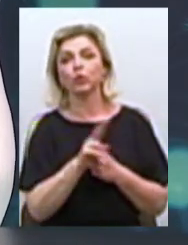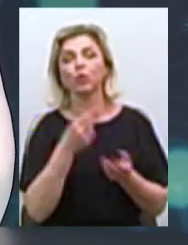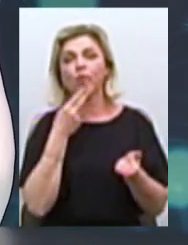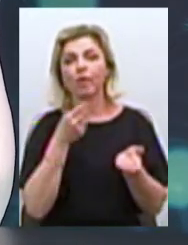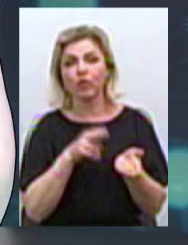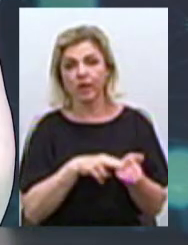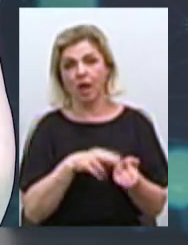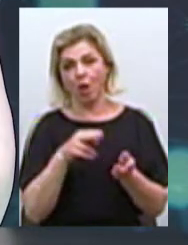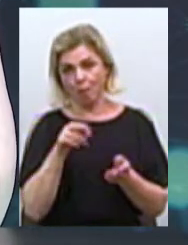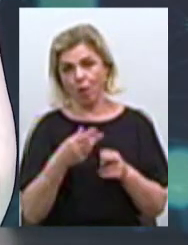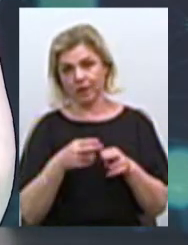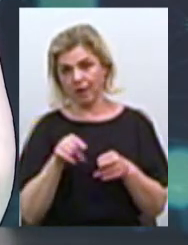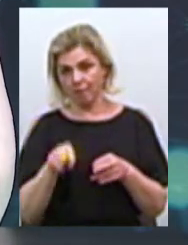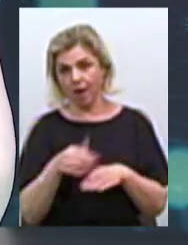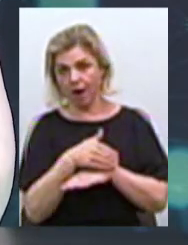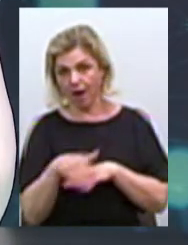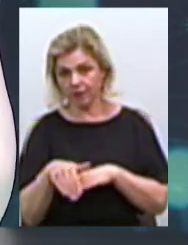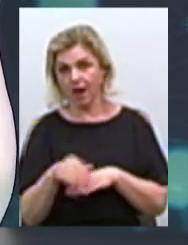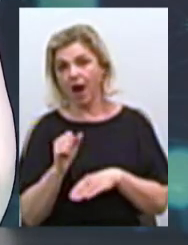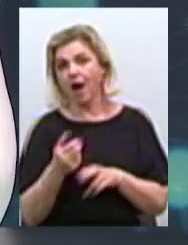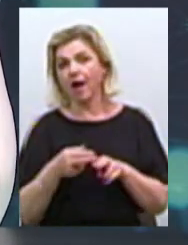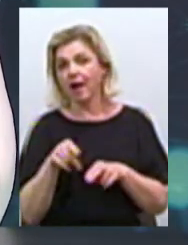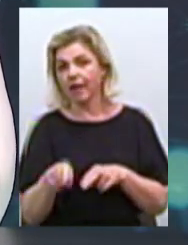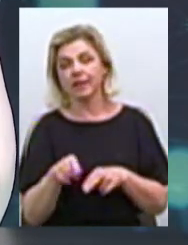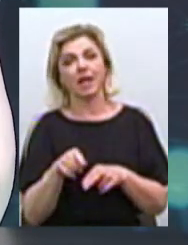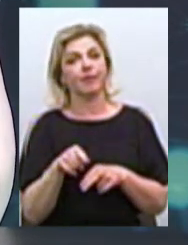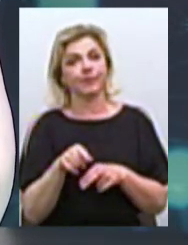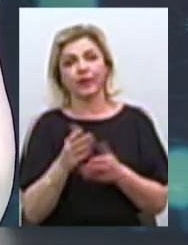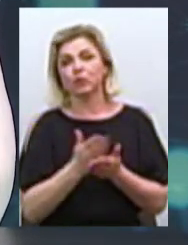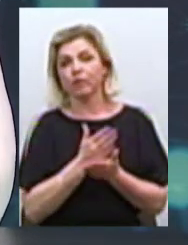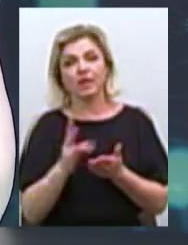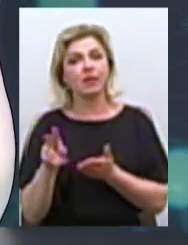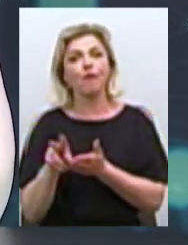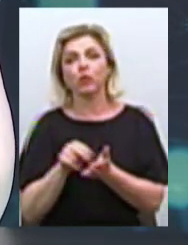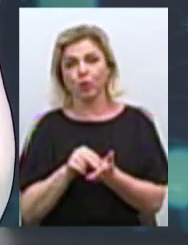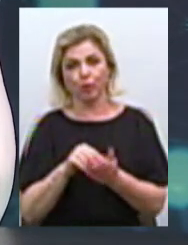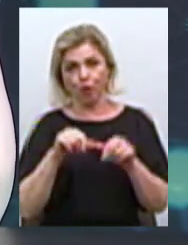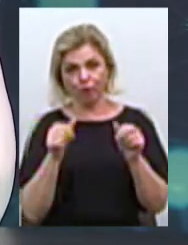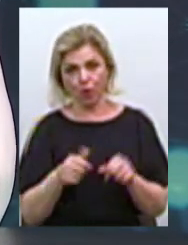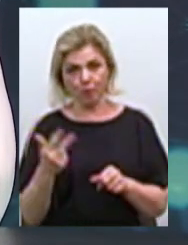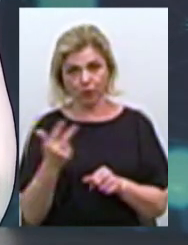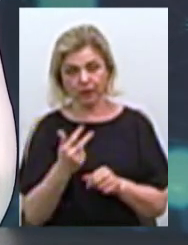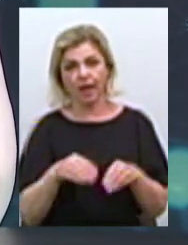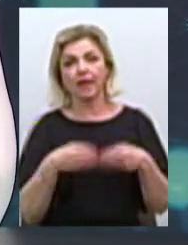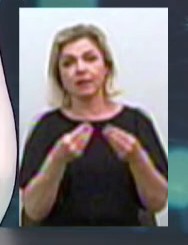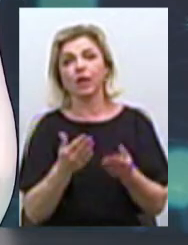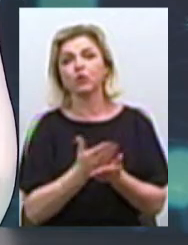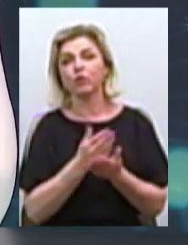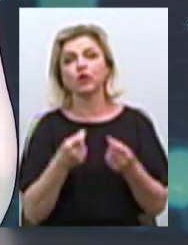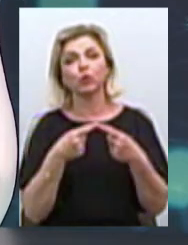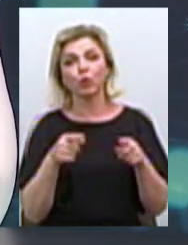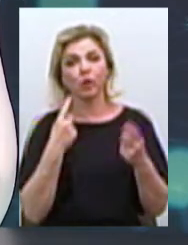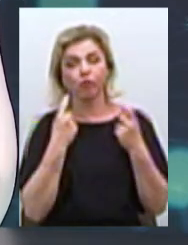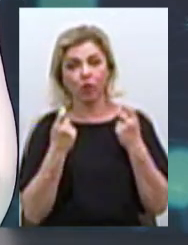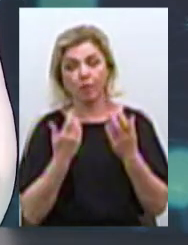зазначеною адресою. Тобто вона абсолютно не дублює форму 3 і дає іншу інформацію. Наприклад, члени